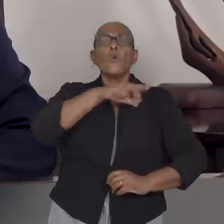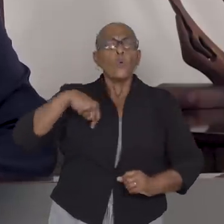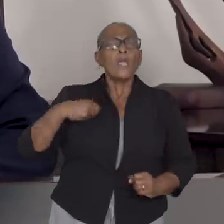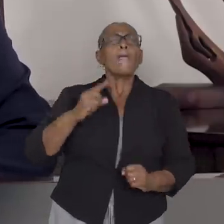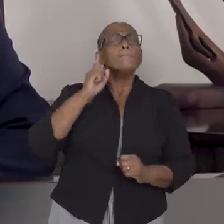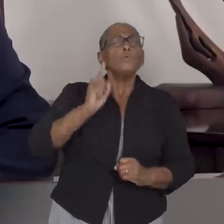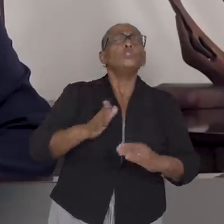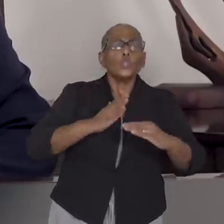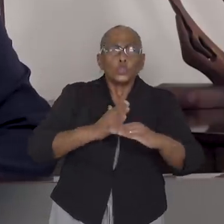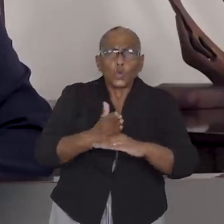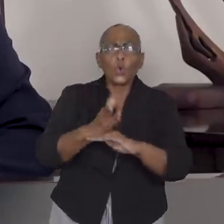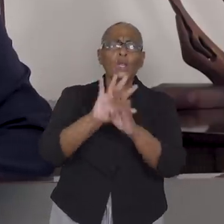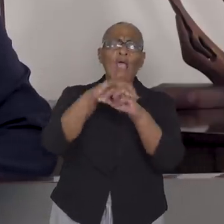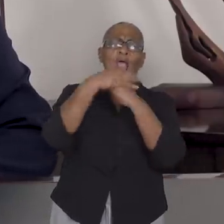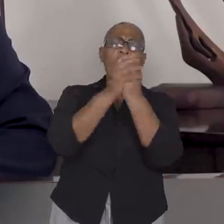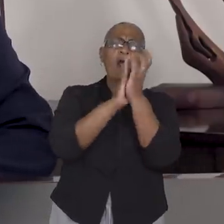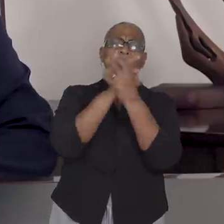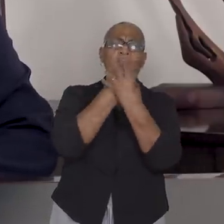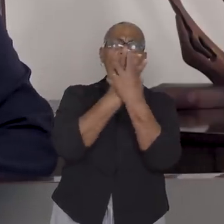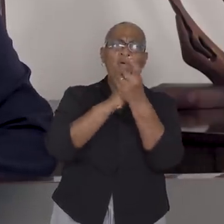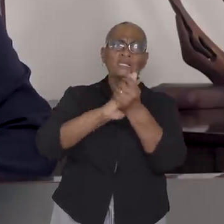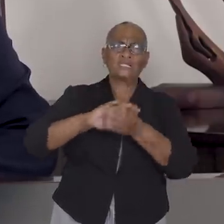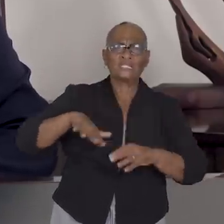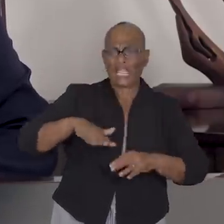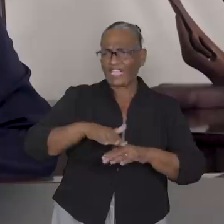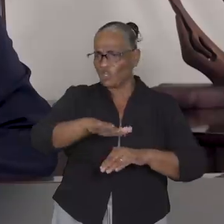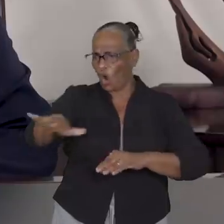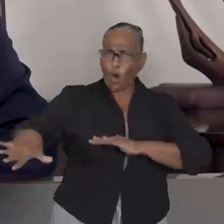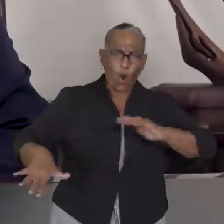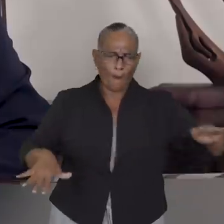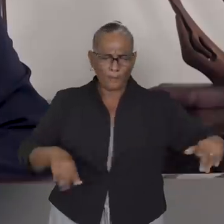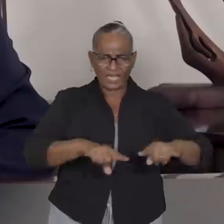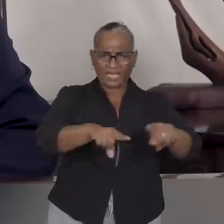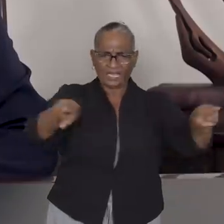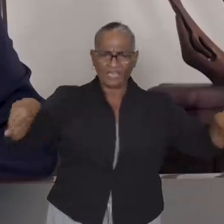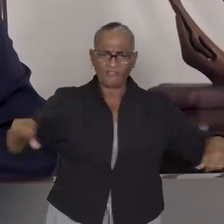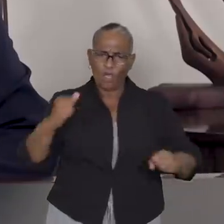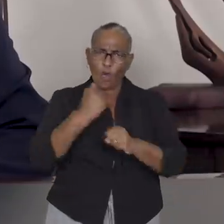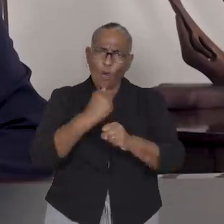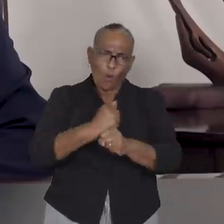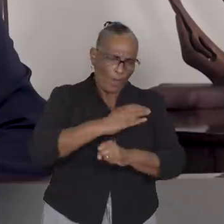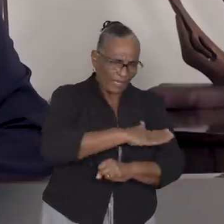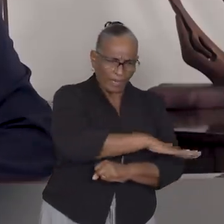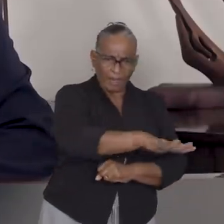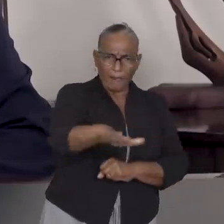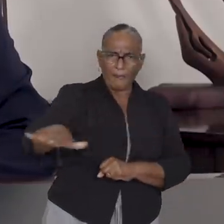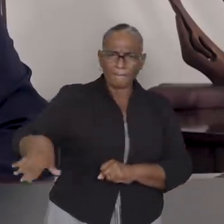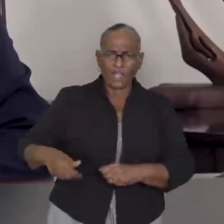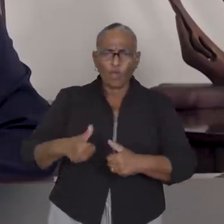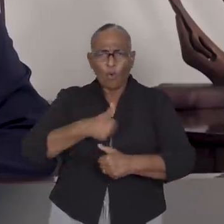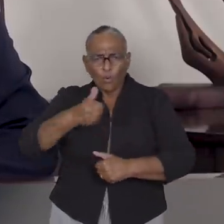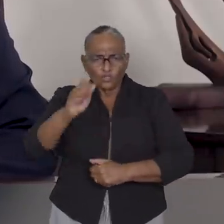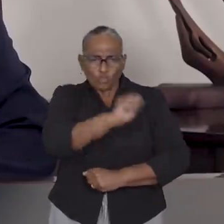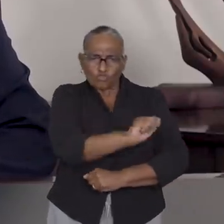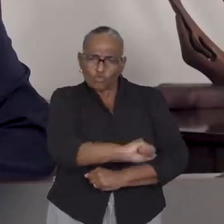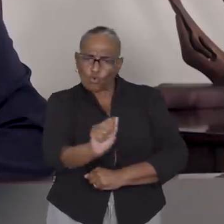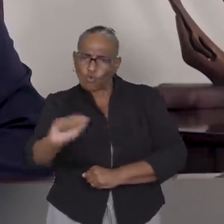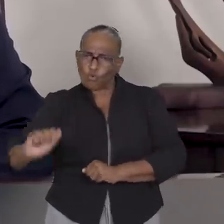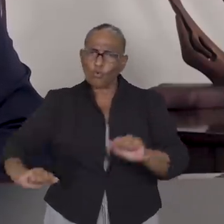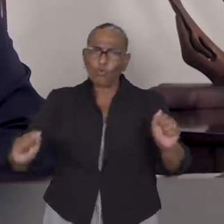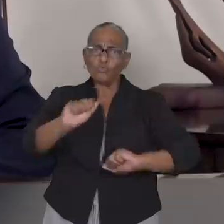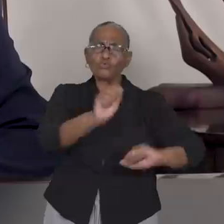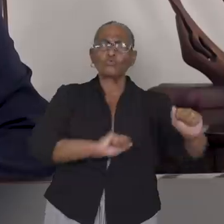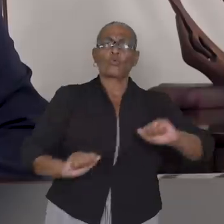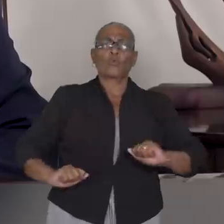moeten onze handen blijven wassen en ook onze directe omgeving, bijvoorbeeld de werkplek, goed desinfecteren.